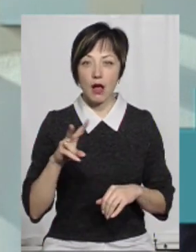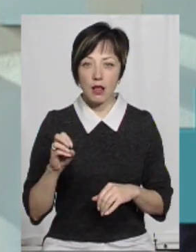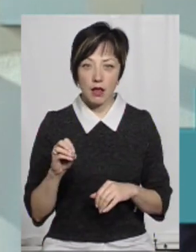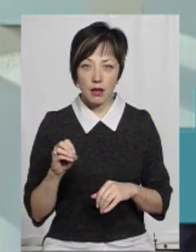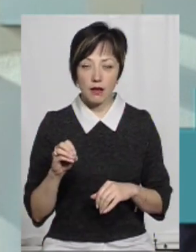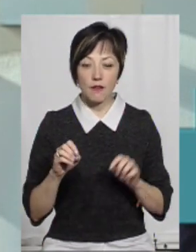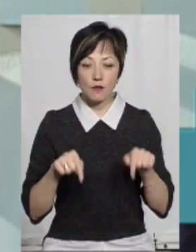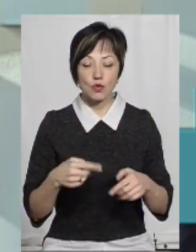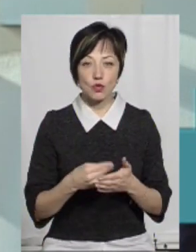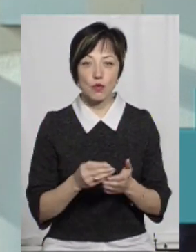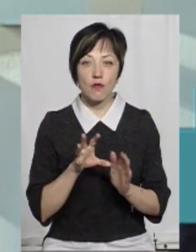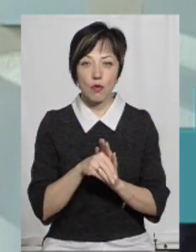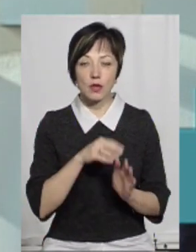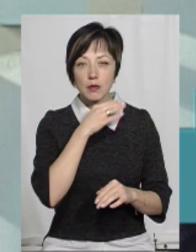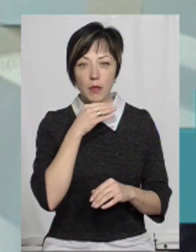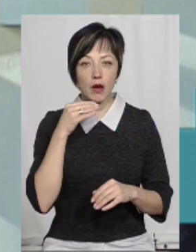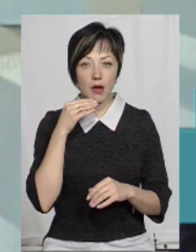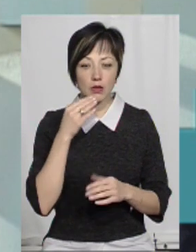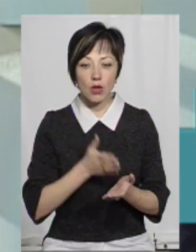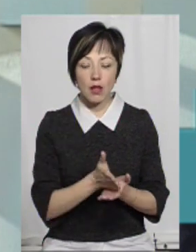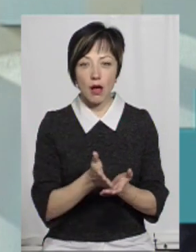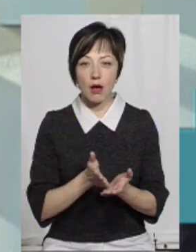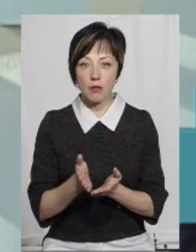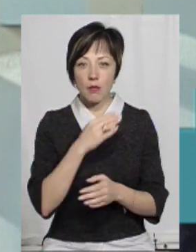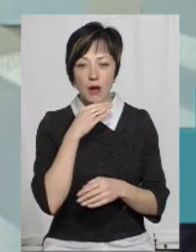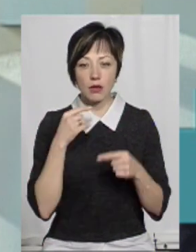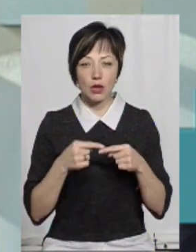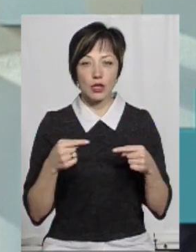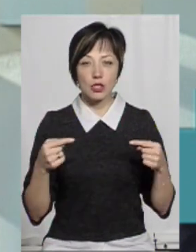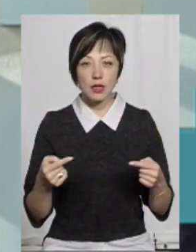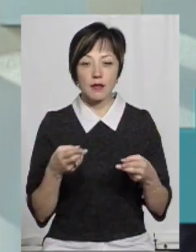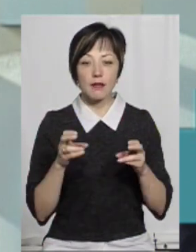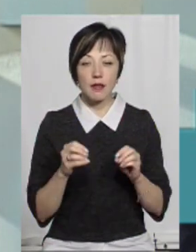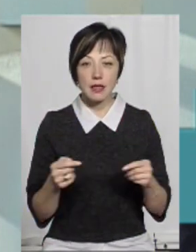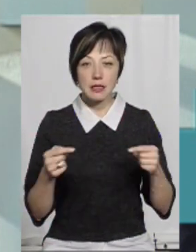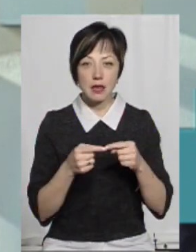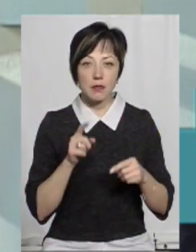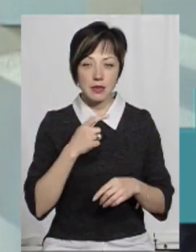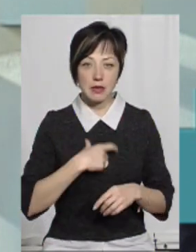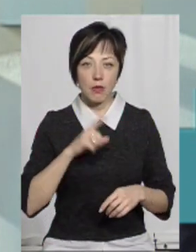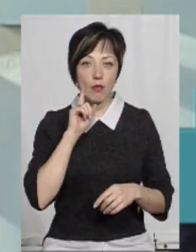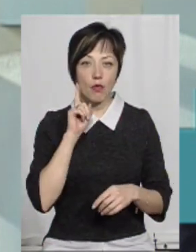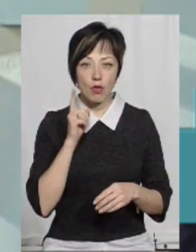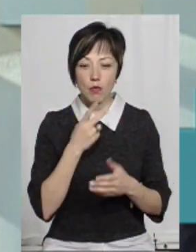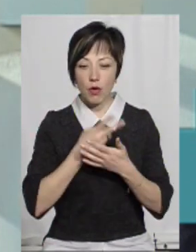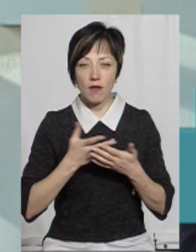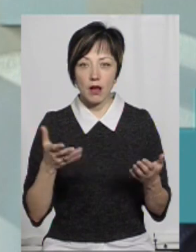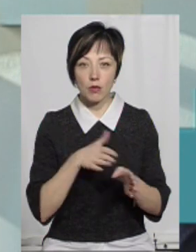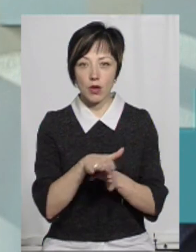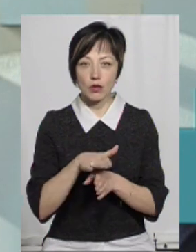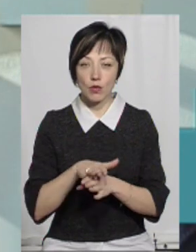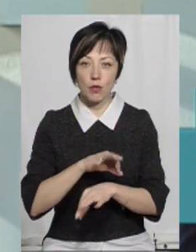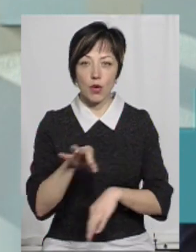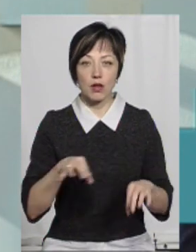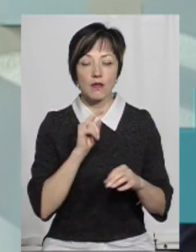в цю суму входить багато напрямків, багато речей, де саме себе молодь проявляє, ці проєкти реалізовуються. Зараз